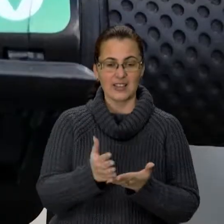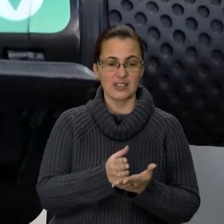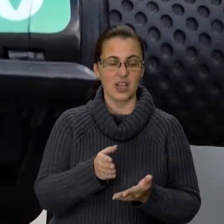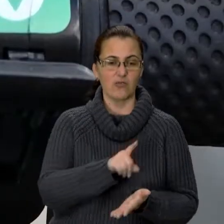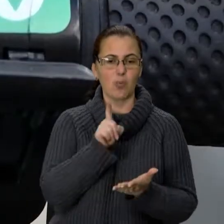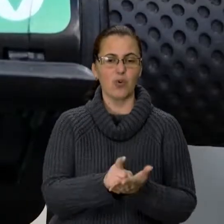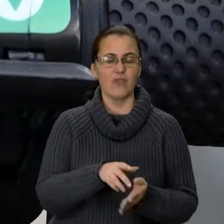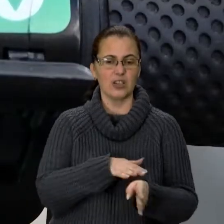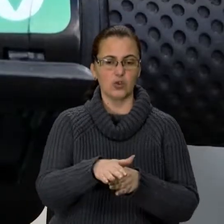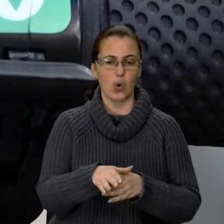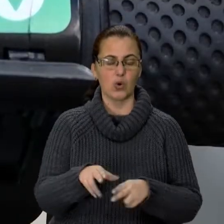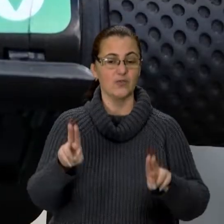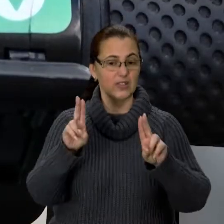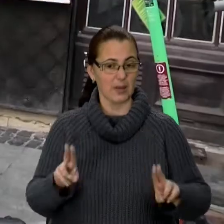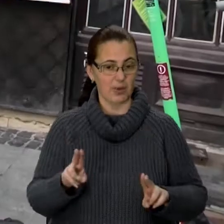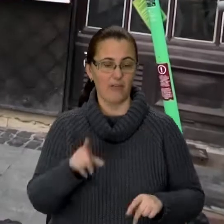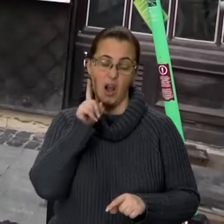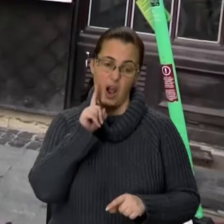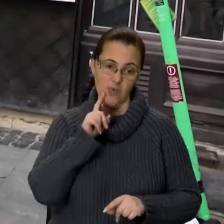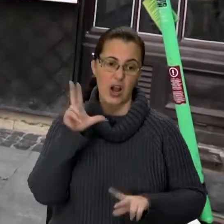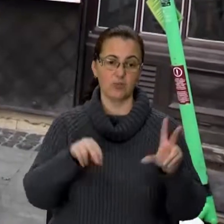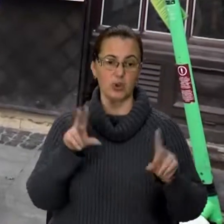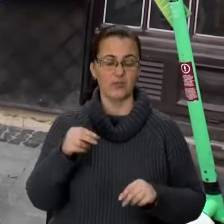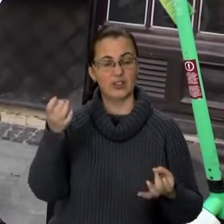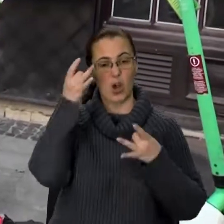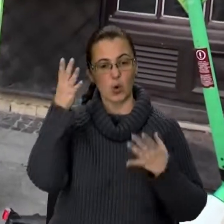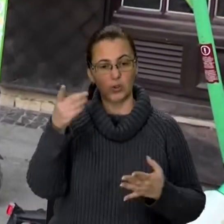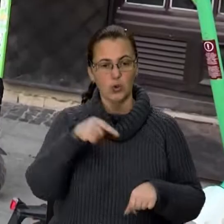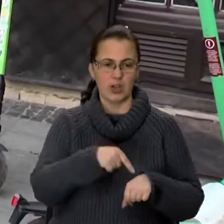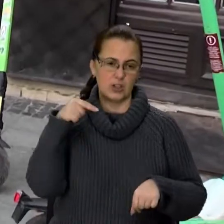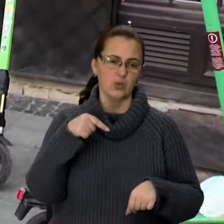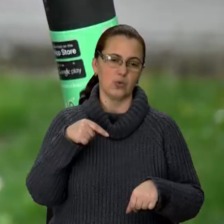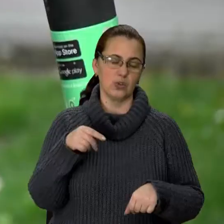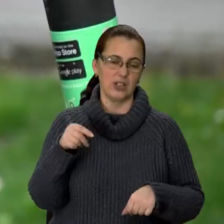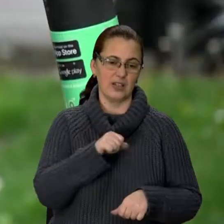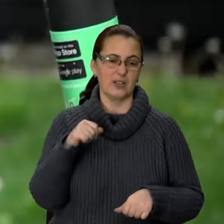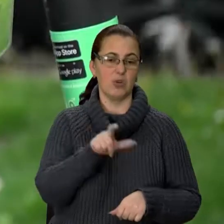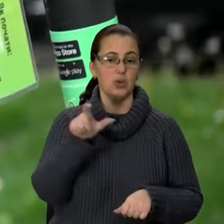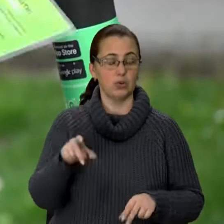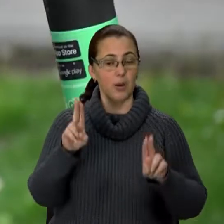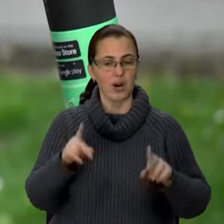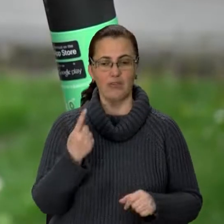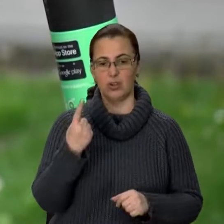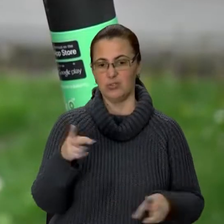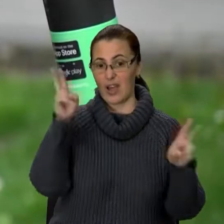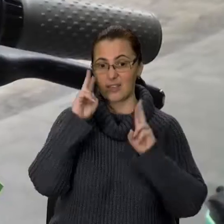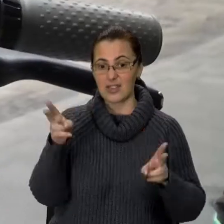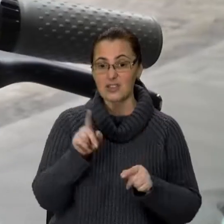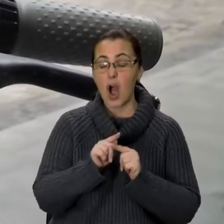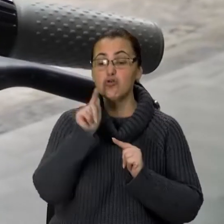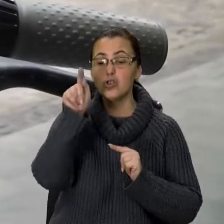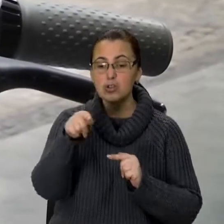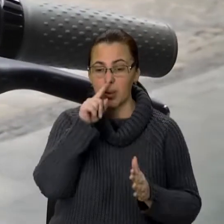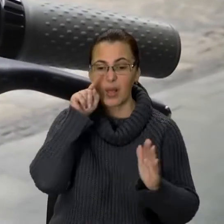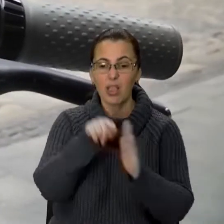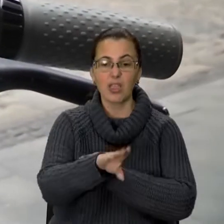будуть дотримуватись правил гри. А поки сподіваємось лише на культуру і свідомість самих користувачів. І правило одне – не знаючи броду, не лізь у